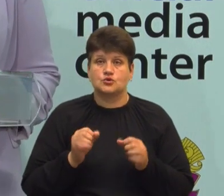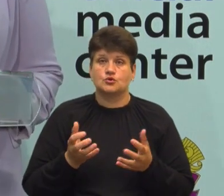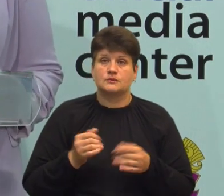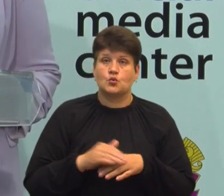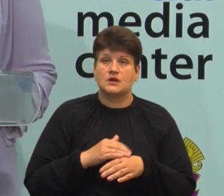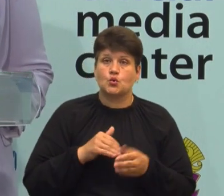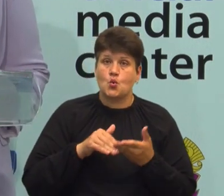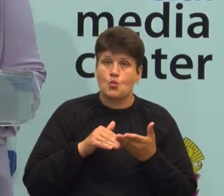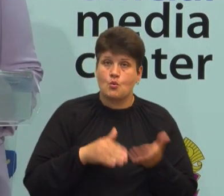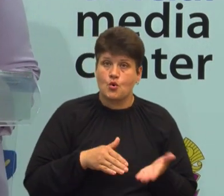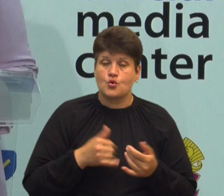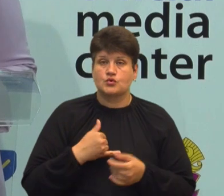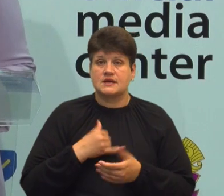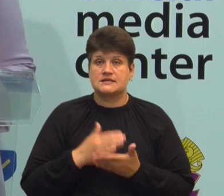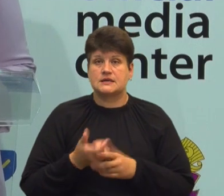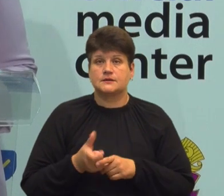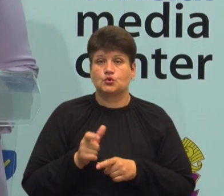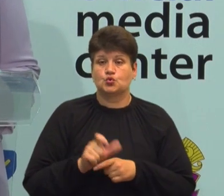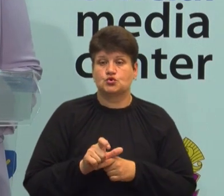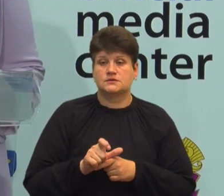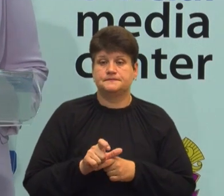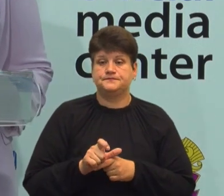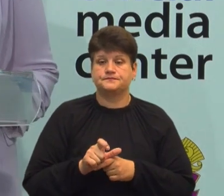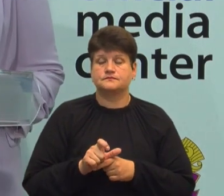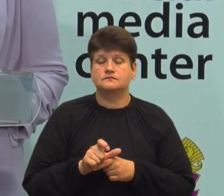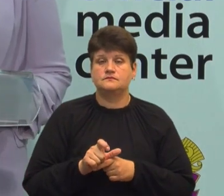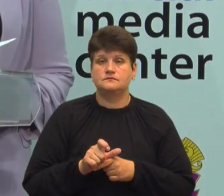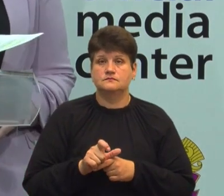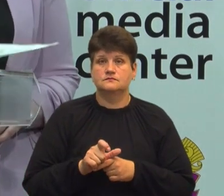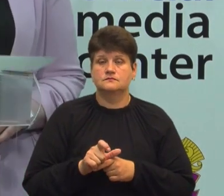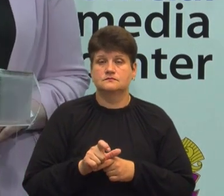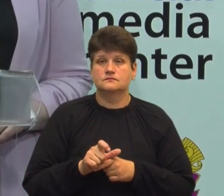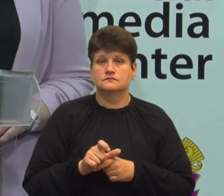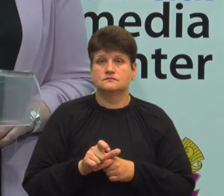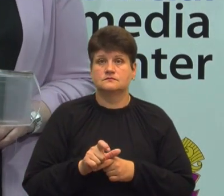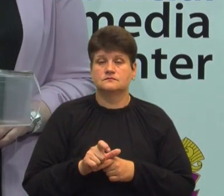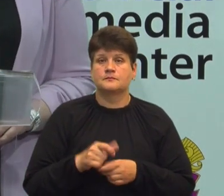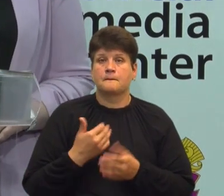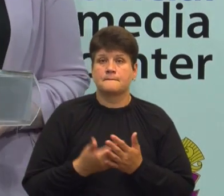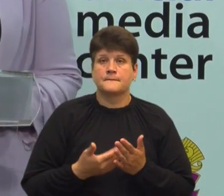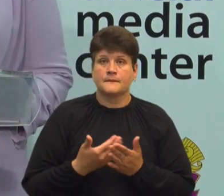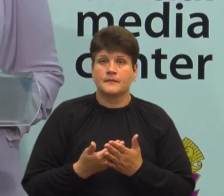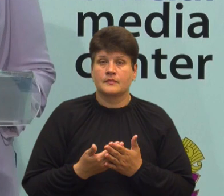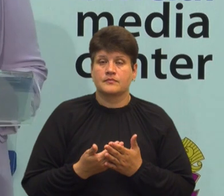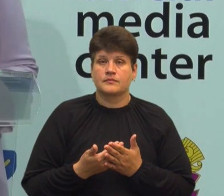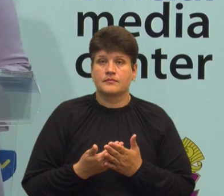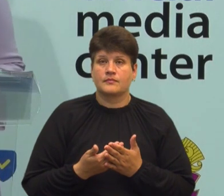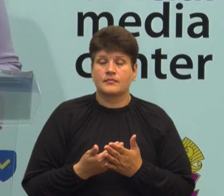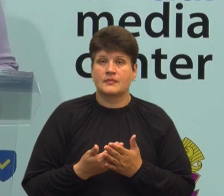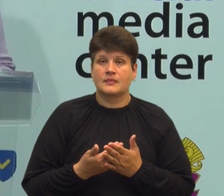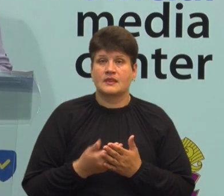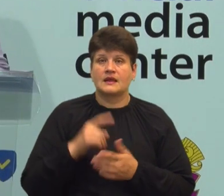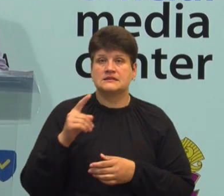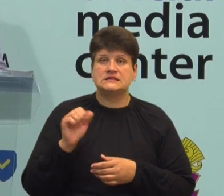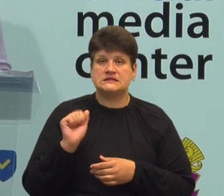допомогу У нас є дуже такий приклад заводської громади,